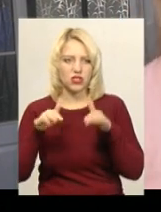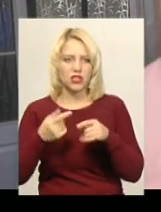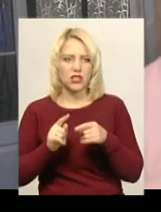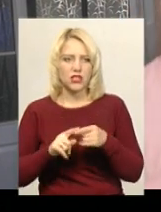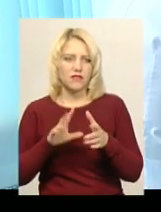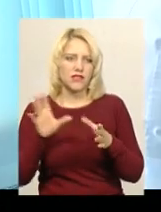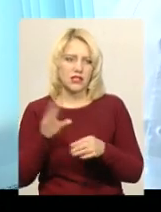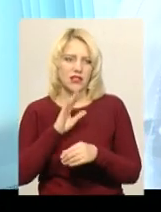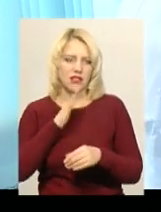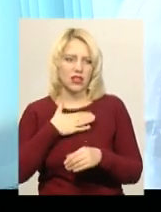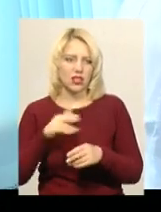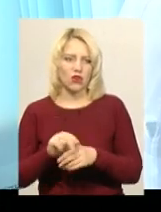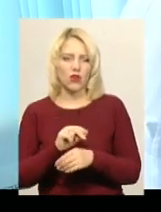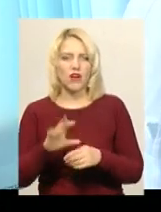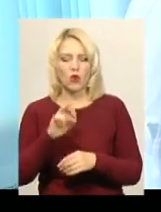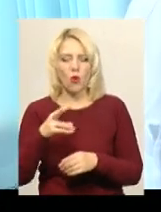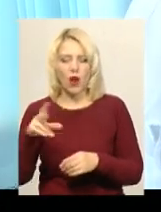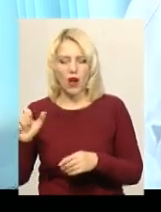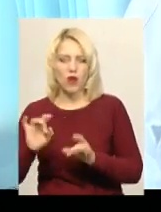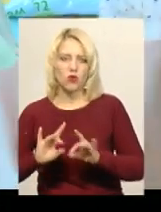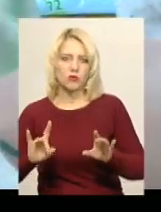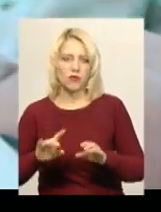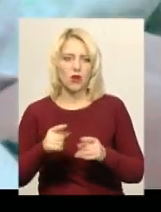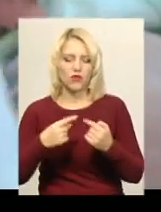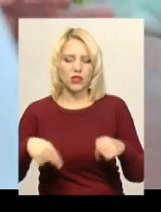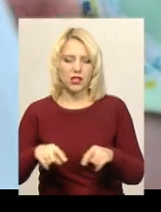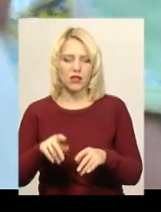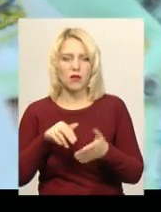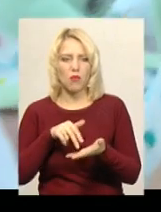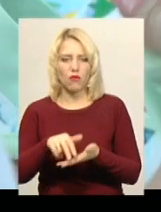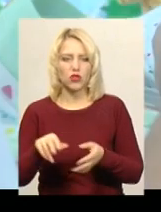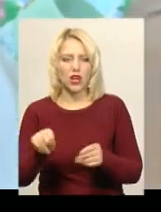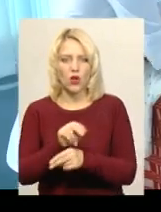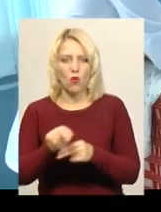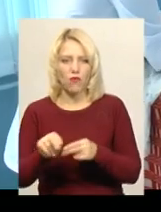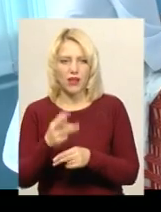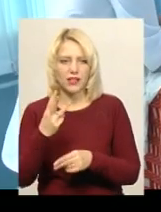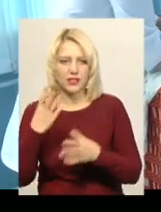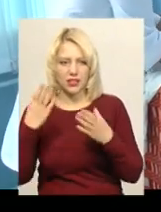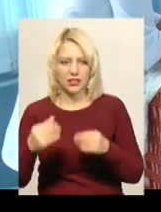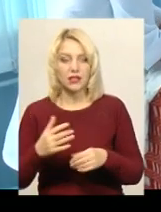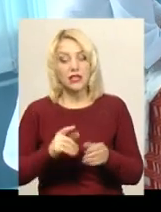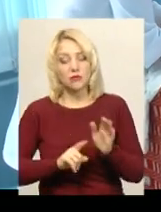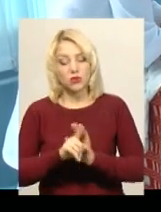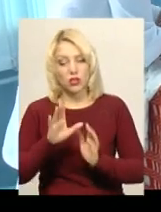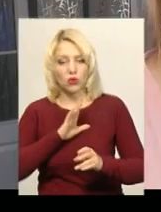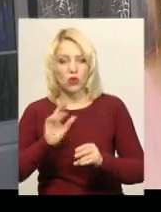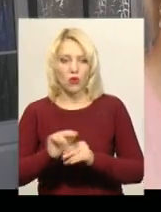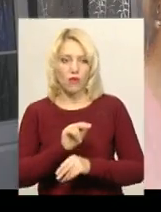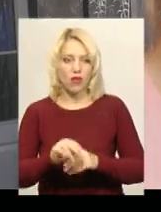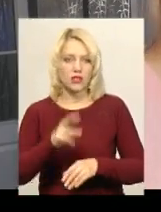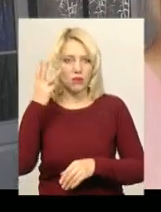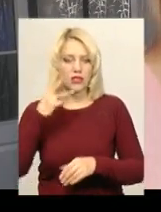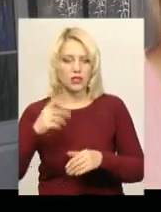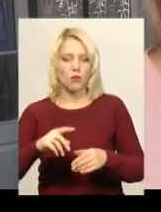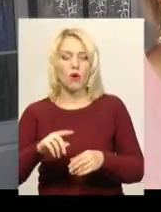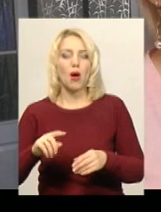лікування. Ольга розповідає, у відділенні проходить лікування третій день. Спершу лікувалась у Хмельницькому міському перинатальному центрі. Нам там